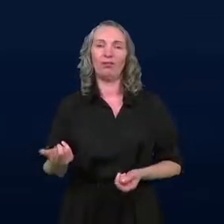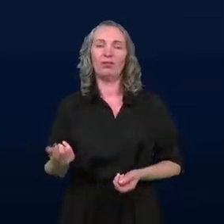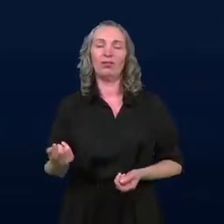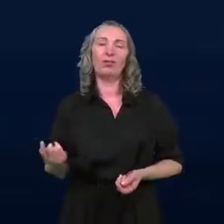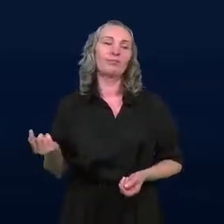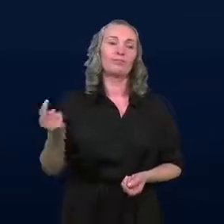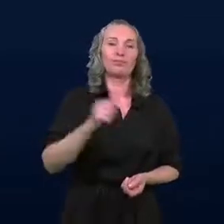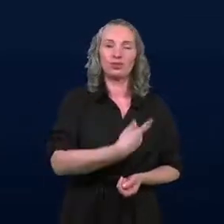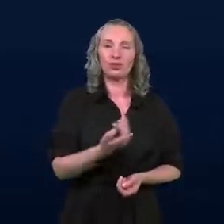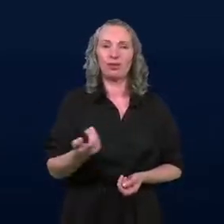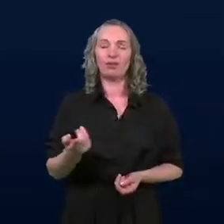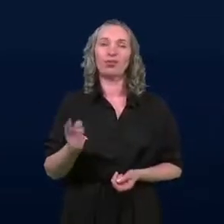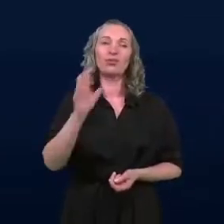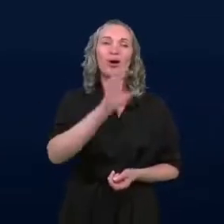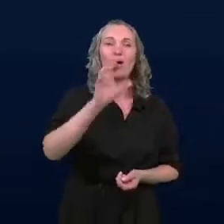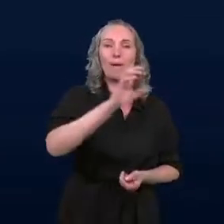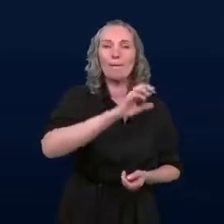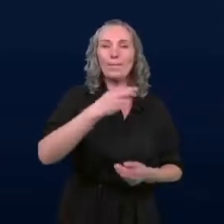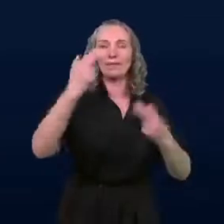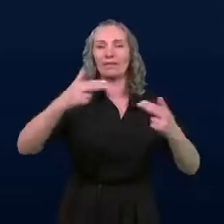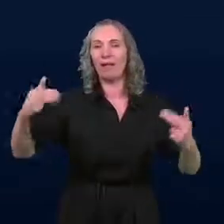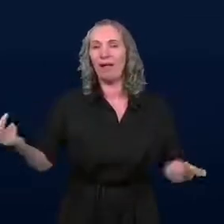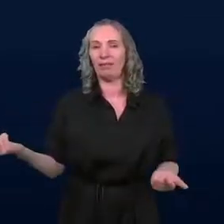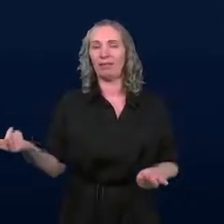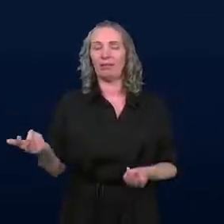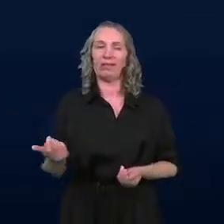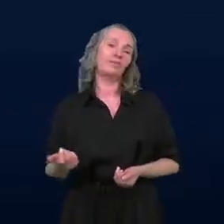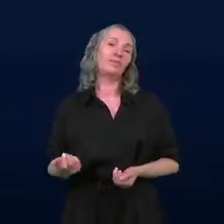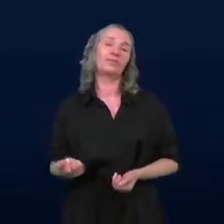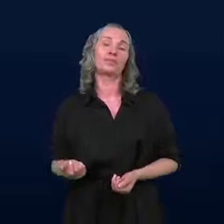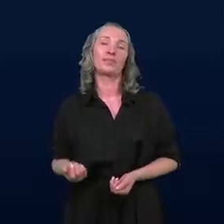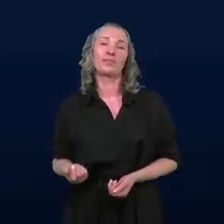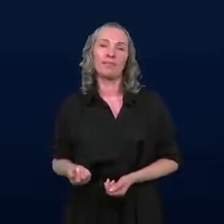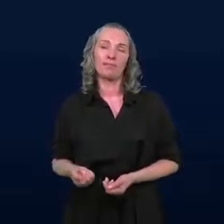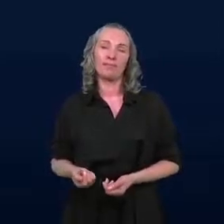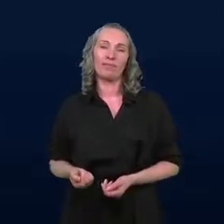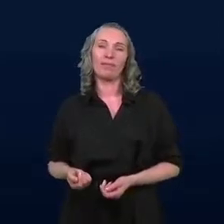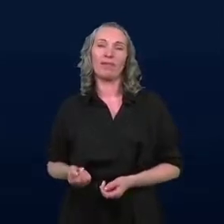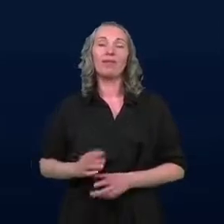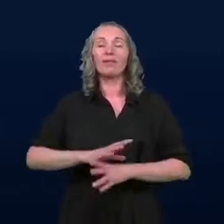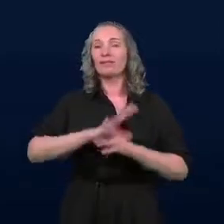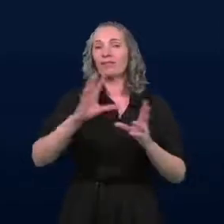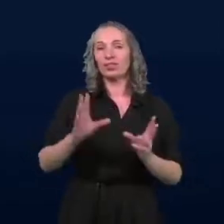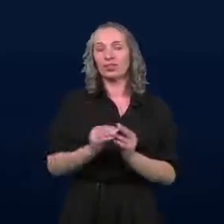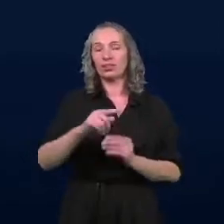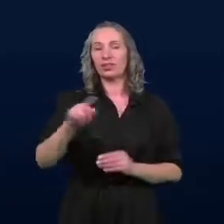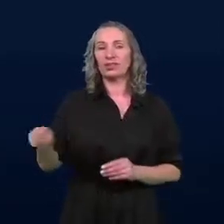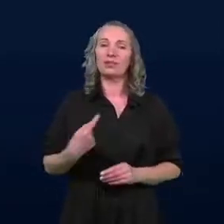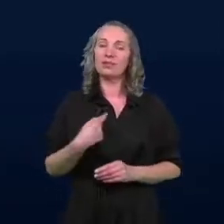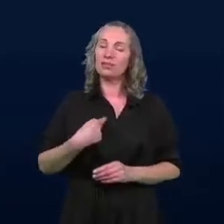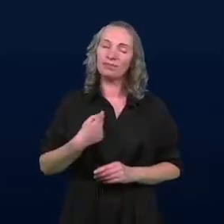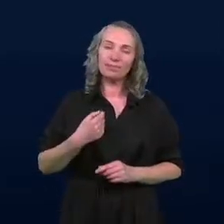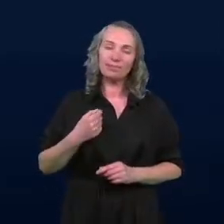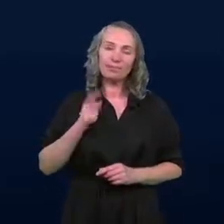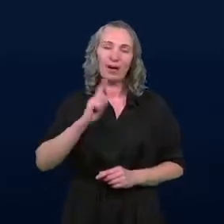przychodzić na obejrzenie spektakli teatralnych. I wszyscy tego naprawdę,